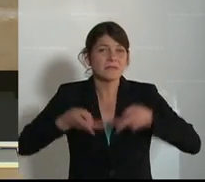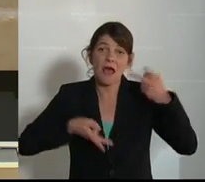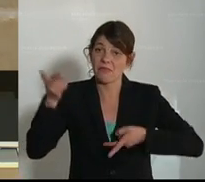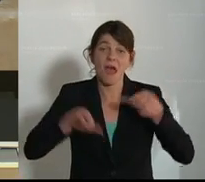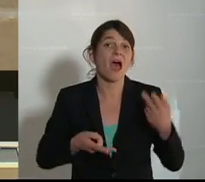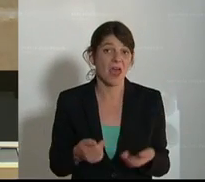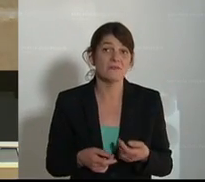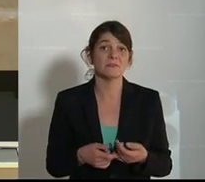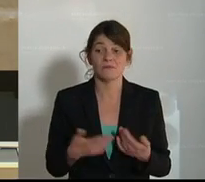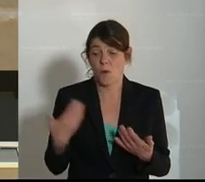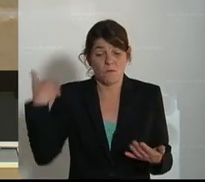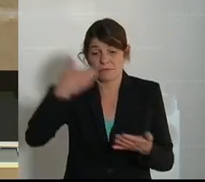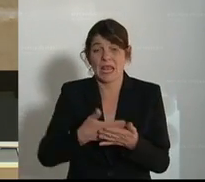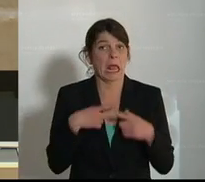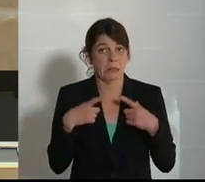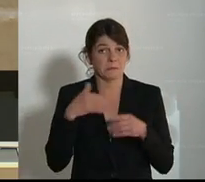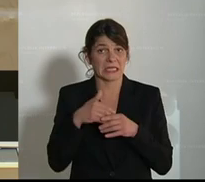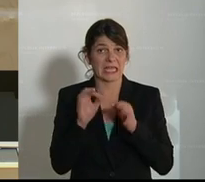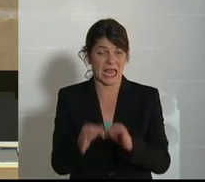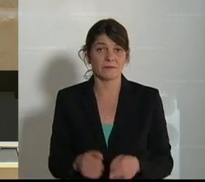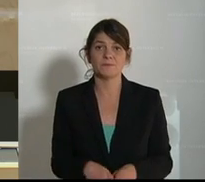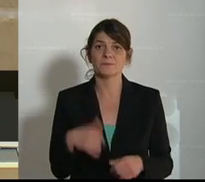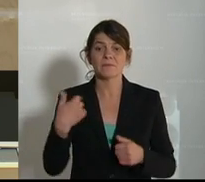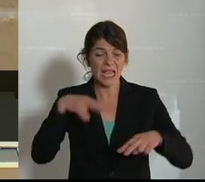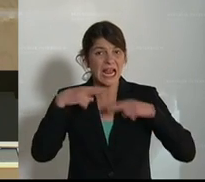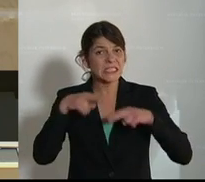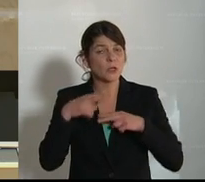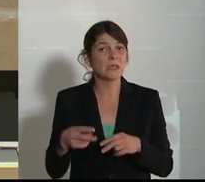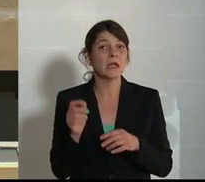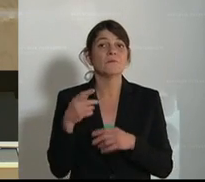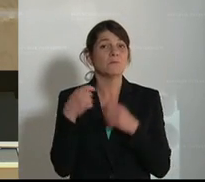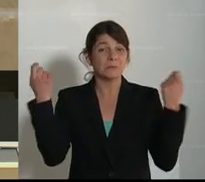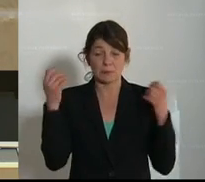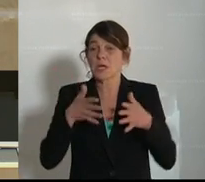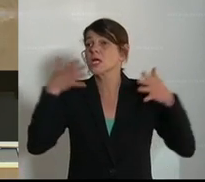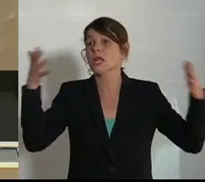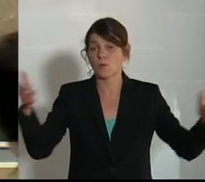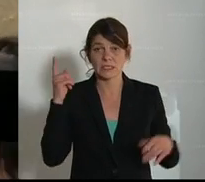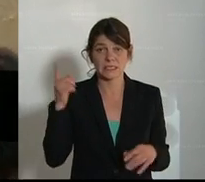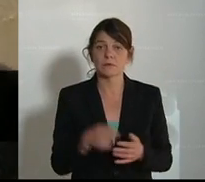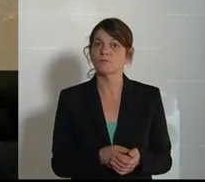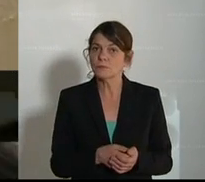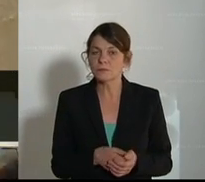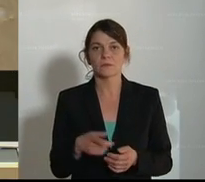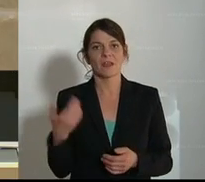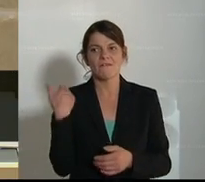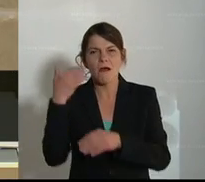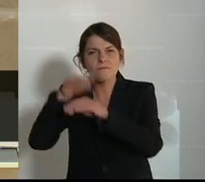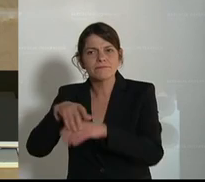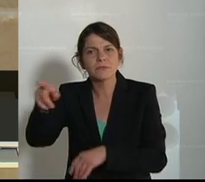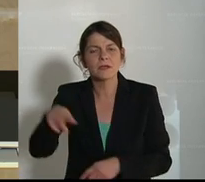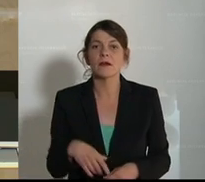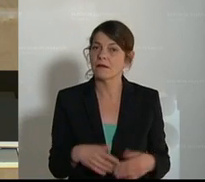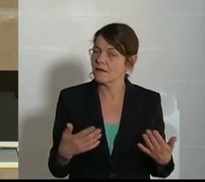die wir in Kärnten gesehen haben. Ein Gastronomiebetrieb, ein richtig großer Gastronomiebetrieb wurde dabei aufgedeckt,